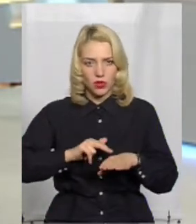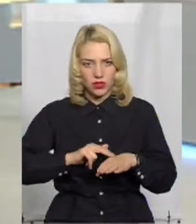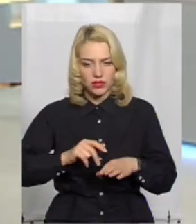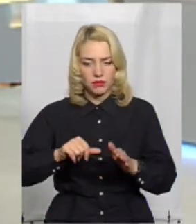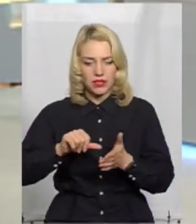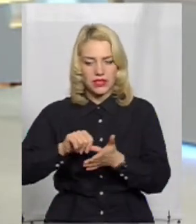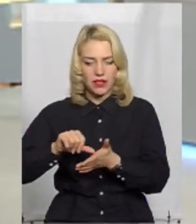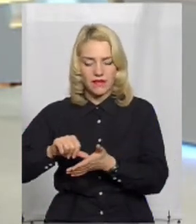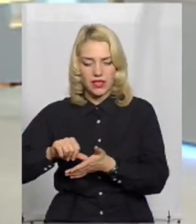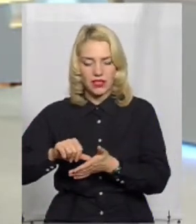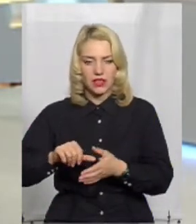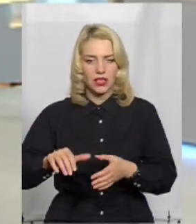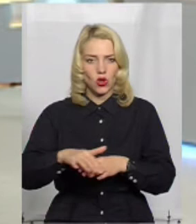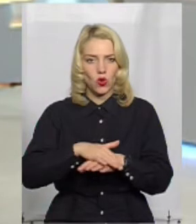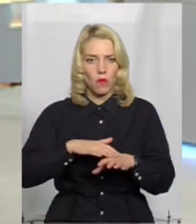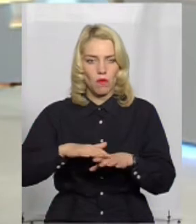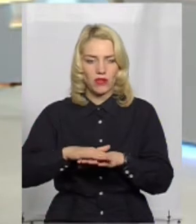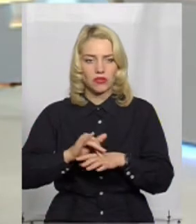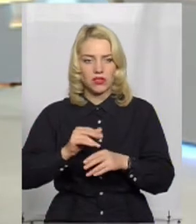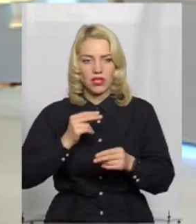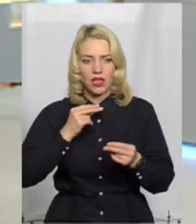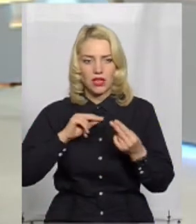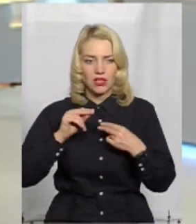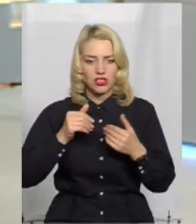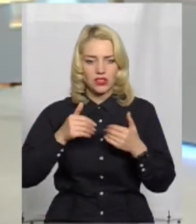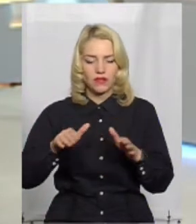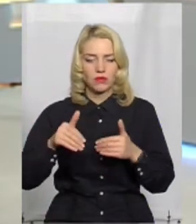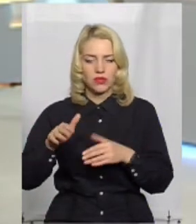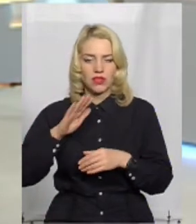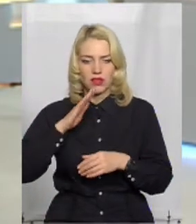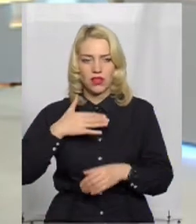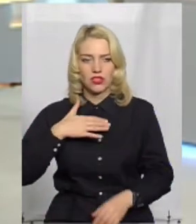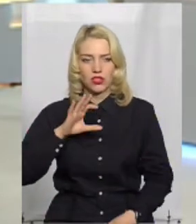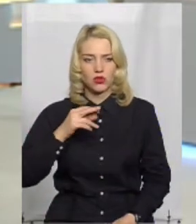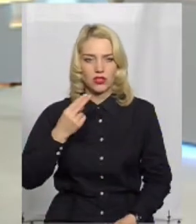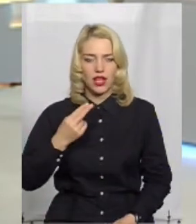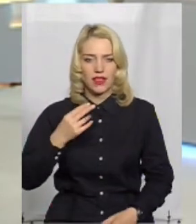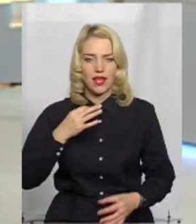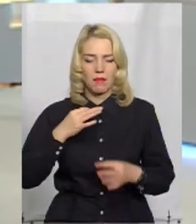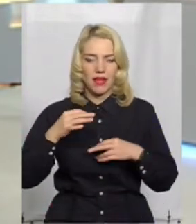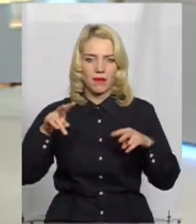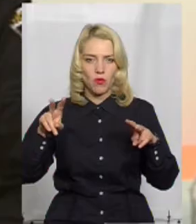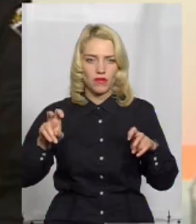представники громадськості і найкращі випускники з наших соціальних перемовників.